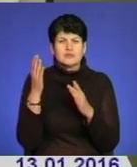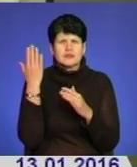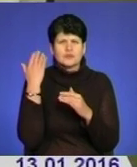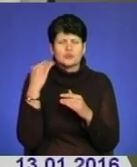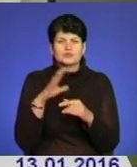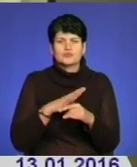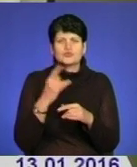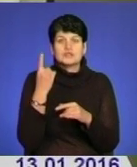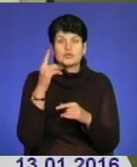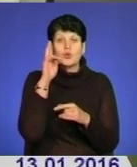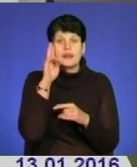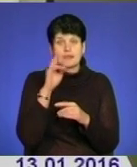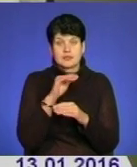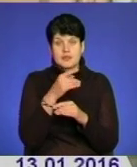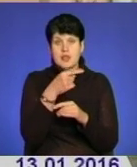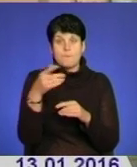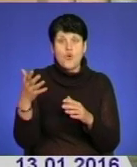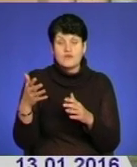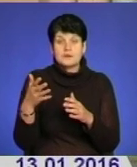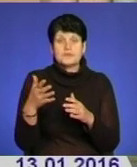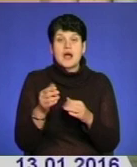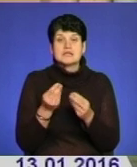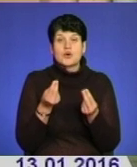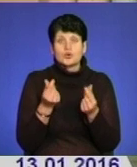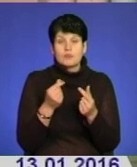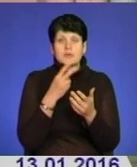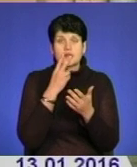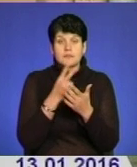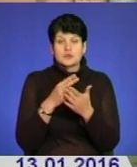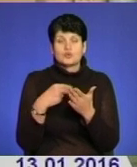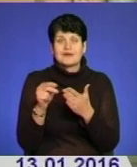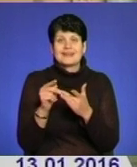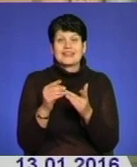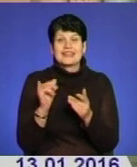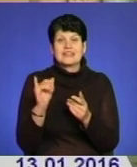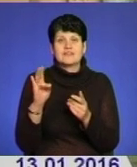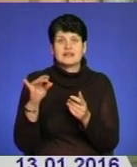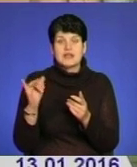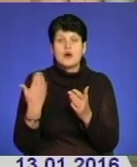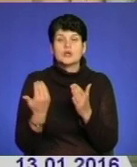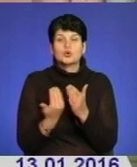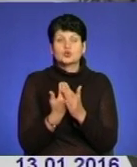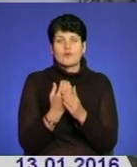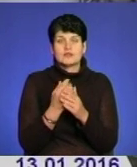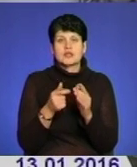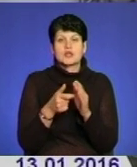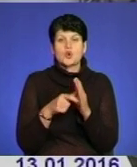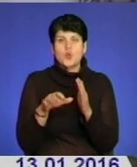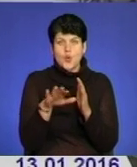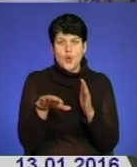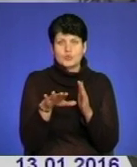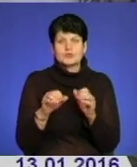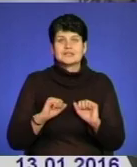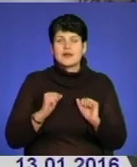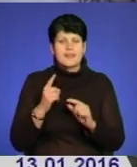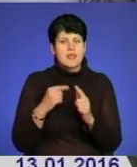туалет на поверх. Хоч за кошторисом лише частково передбачено придбання інвентаря, однак в оновлений корпус таки постарається не